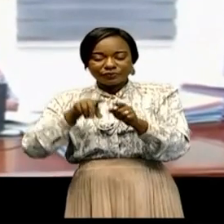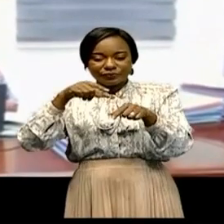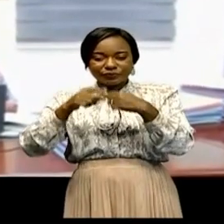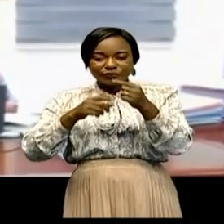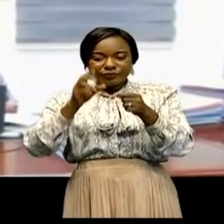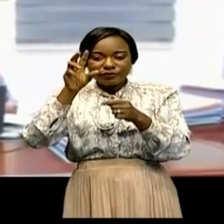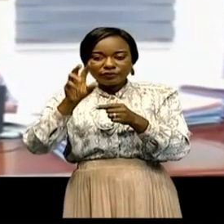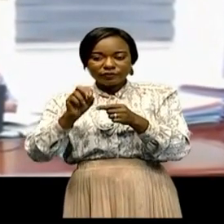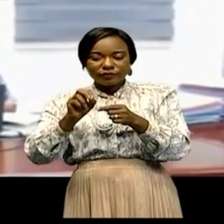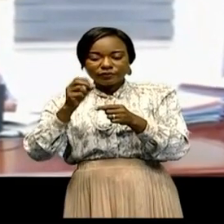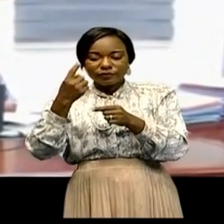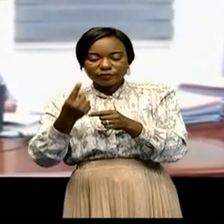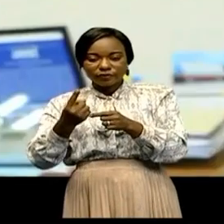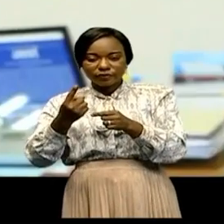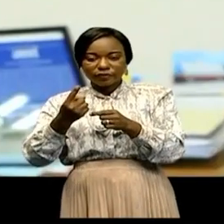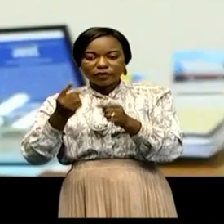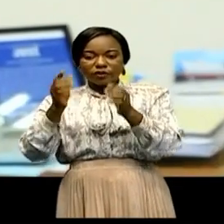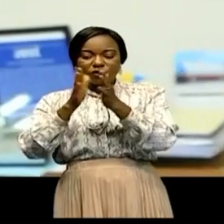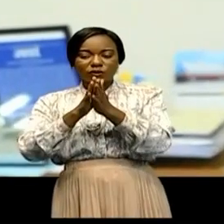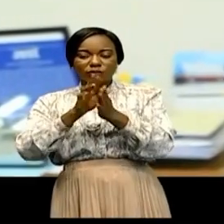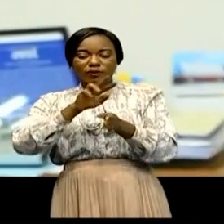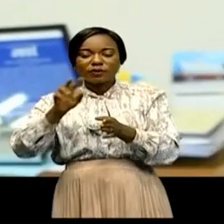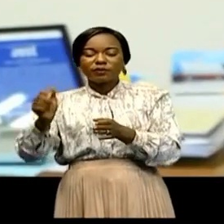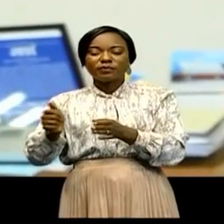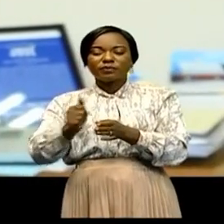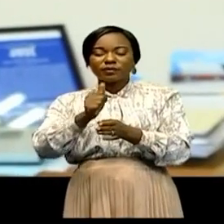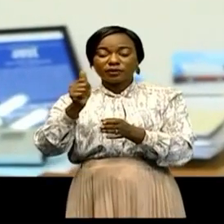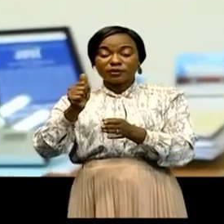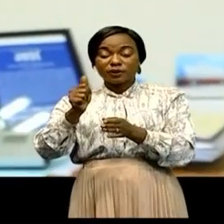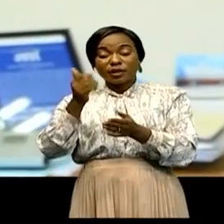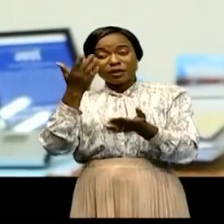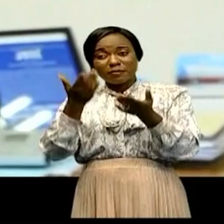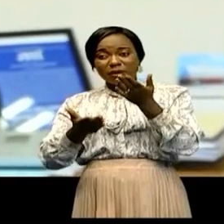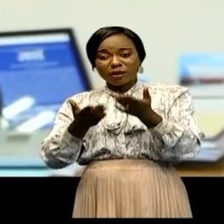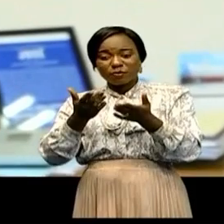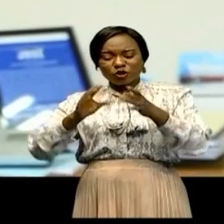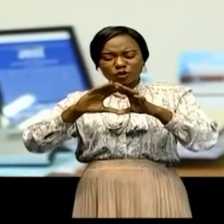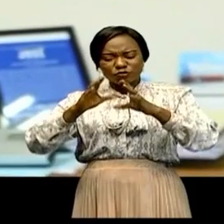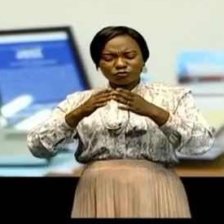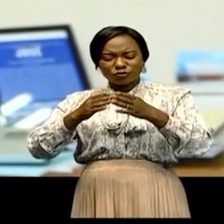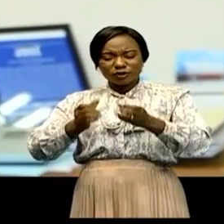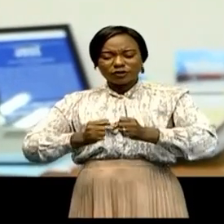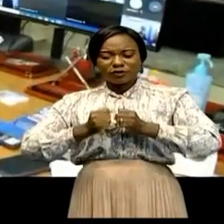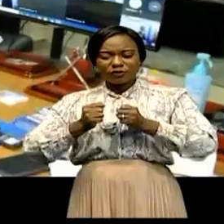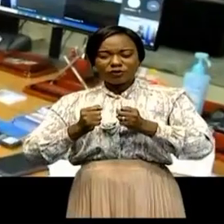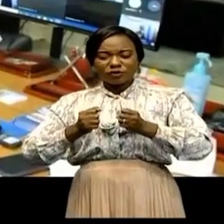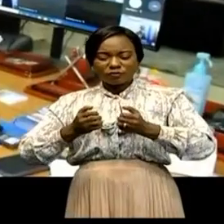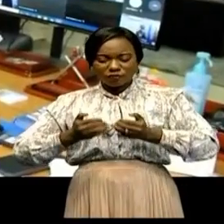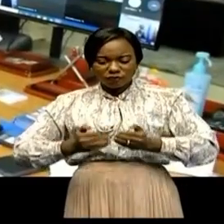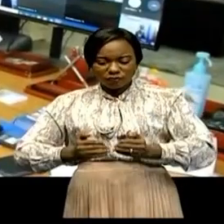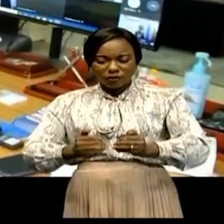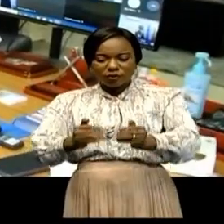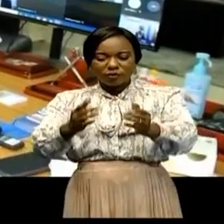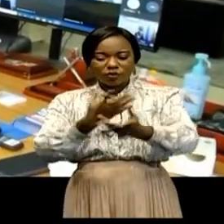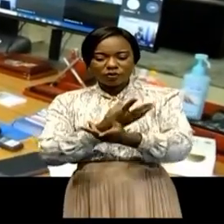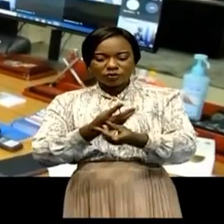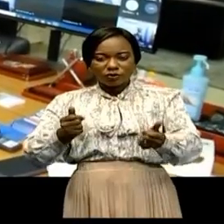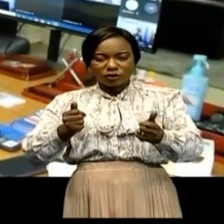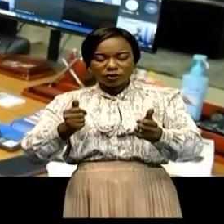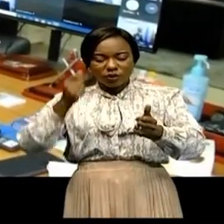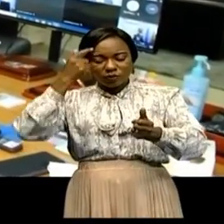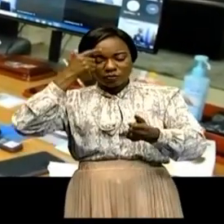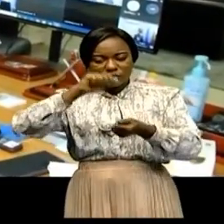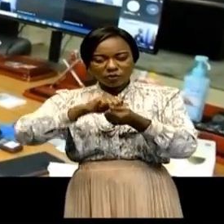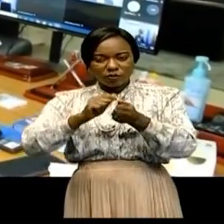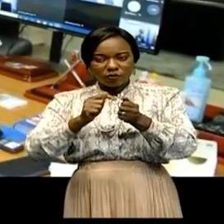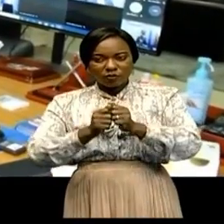13 novembre 2021. Au regard des efforts qui doivent être fournis pour la solution à la crise climatique,